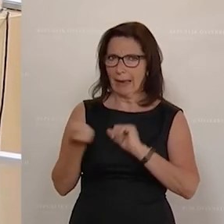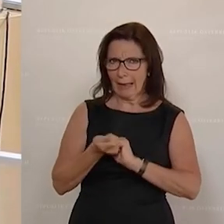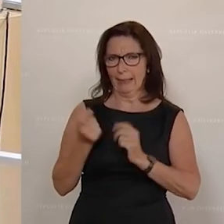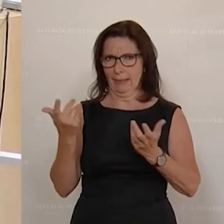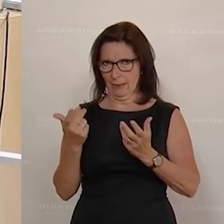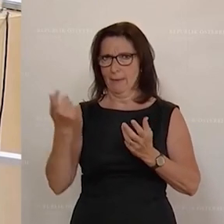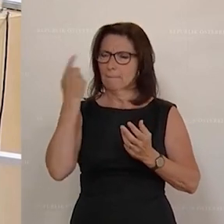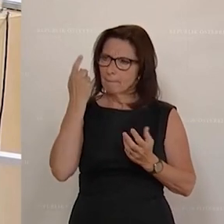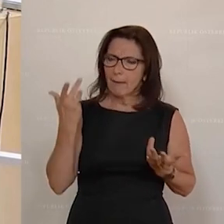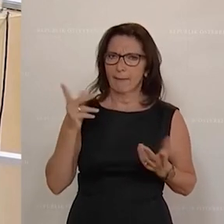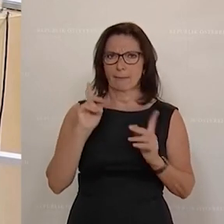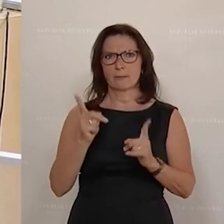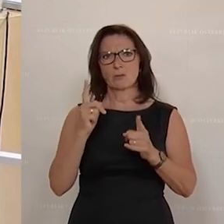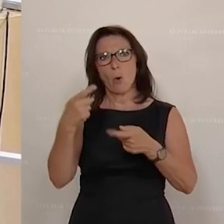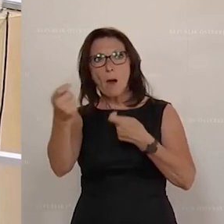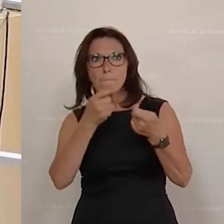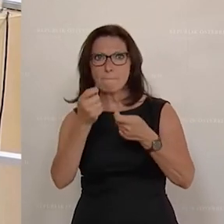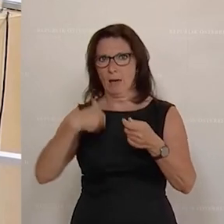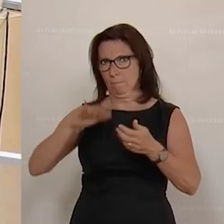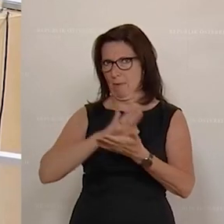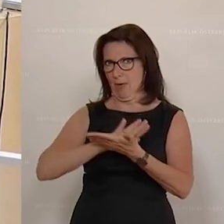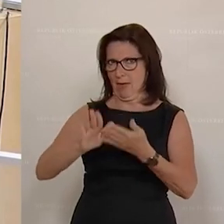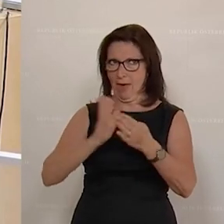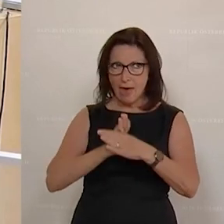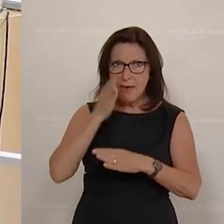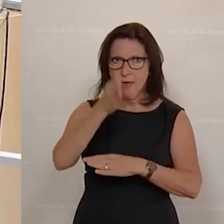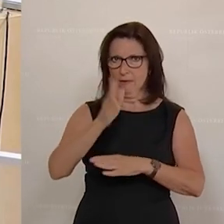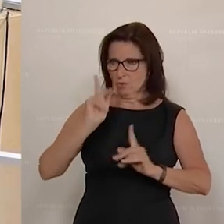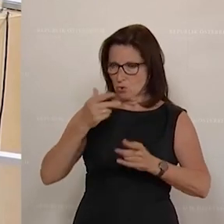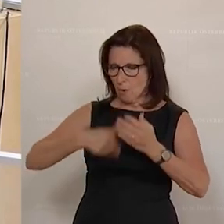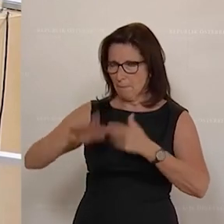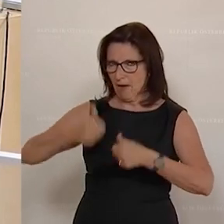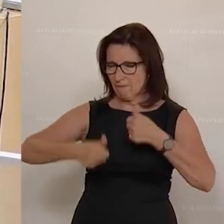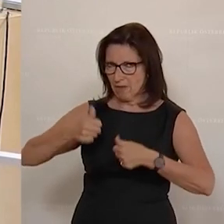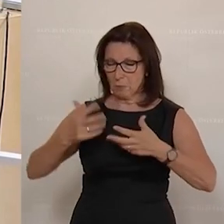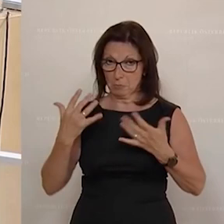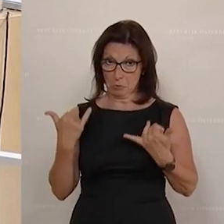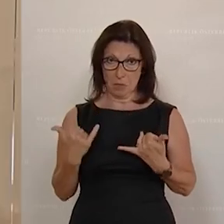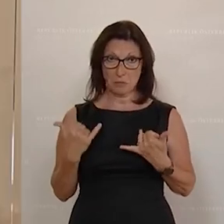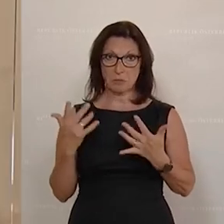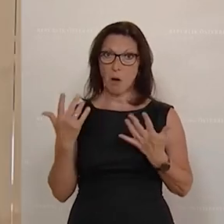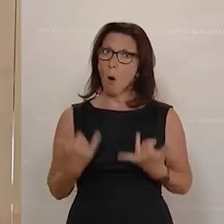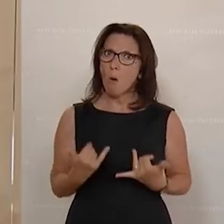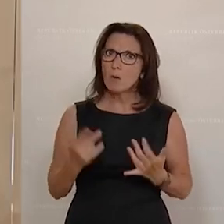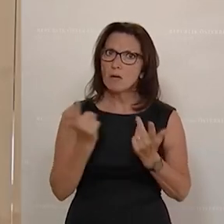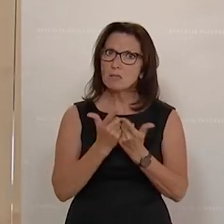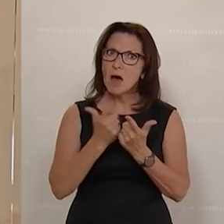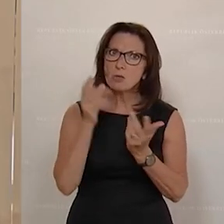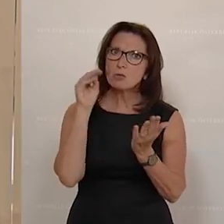um erleichterten Marktzugang und um mehr Wettbewerb. Und wenn ich heute die Interviews in den Zeitungen lese, dann